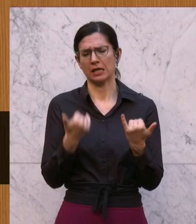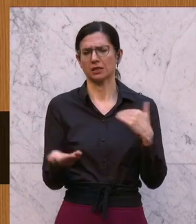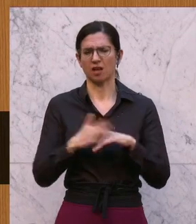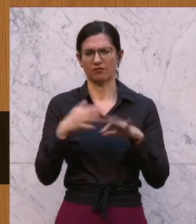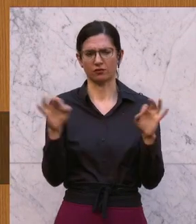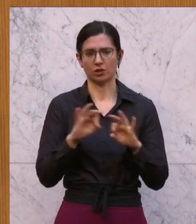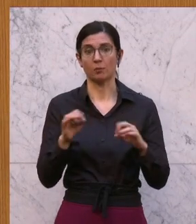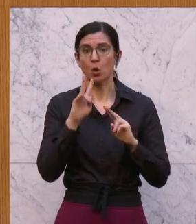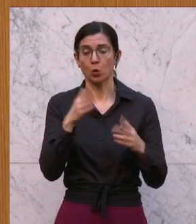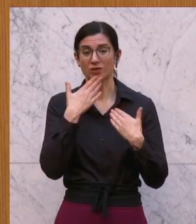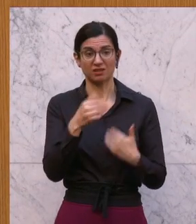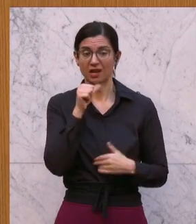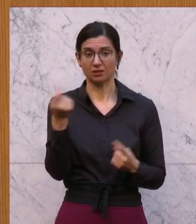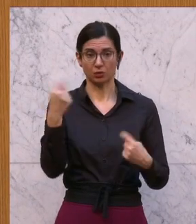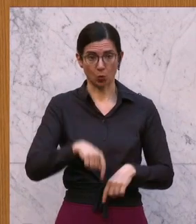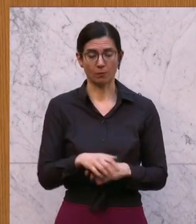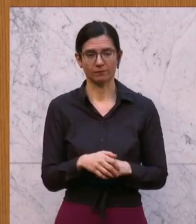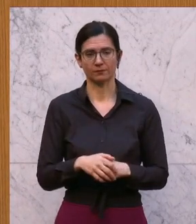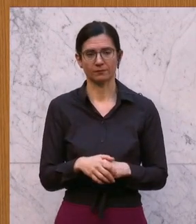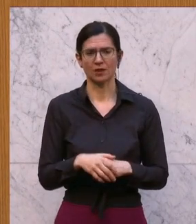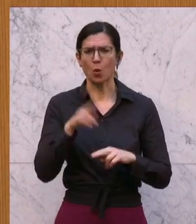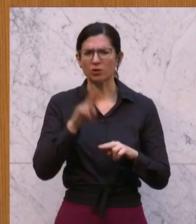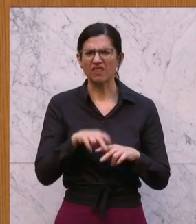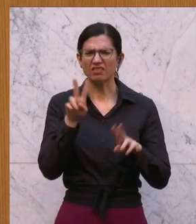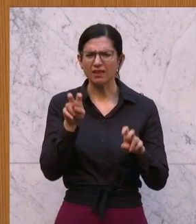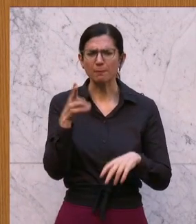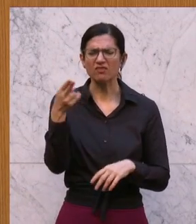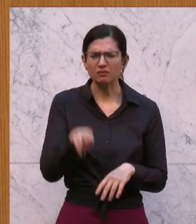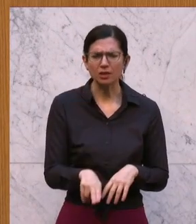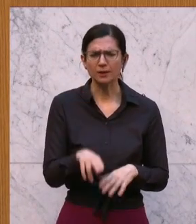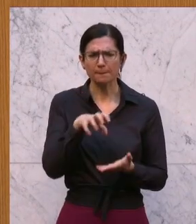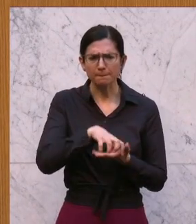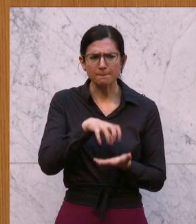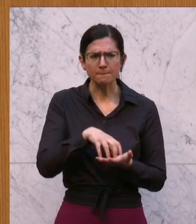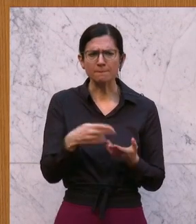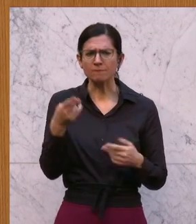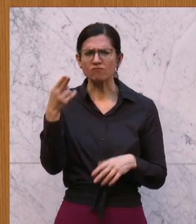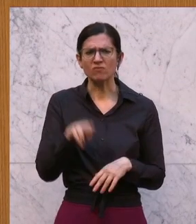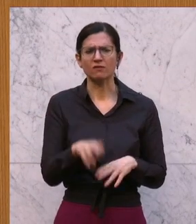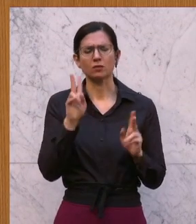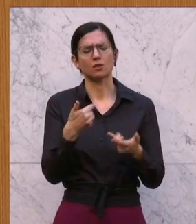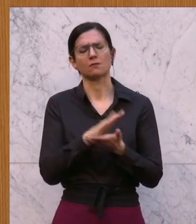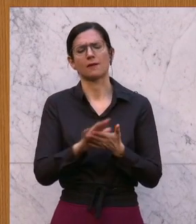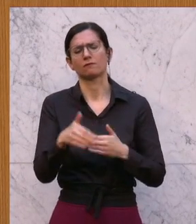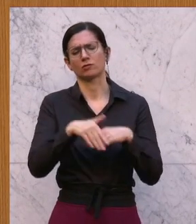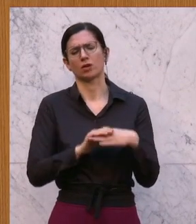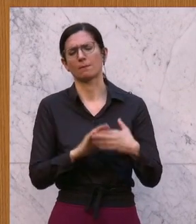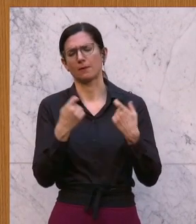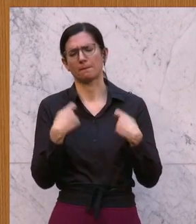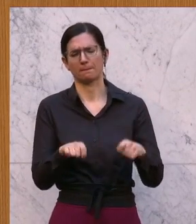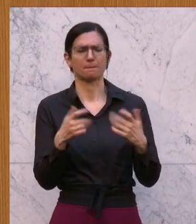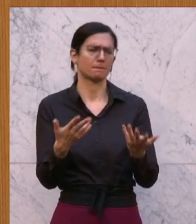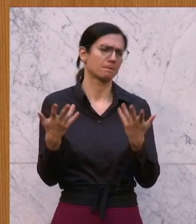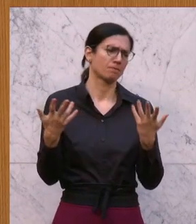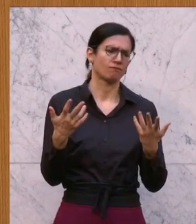kommt das jetzt nicht. Und wenn Sie dann über Wien reden. Und über in Wien könnte man ja einfach beim Gemeindebau die